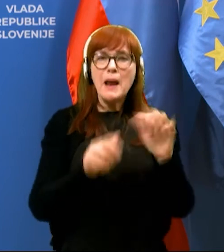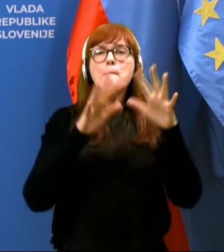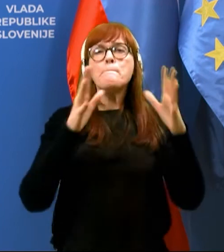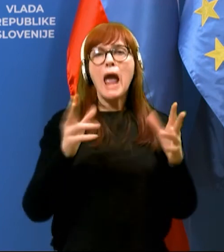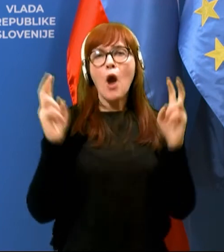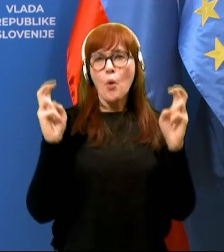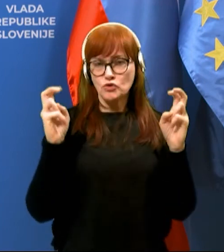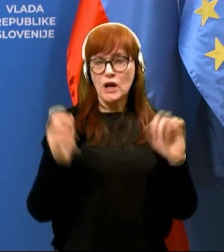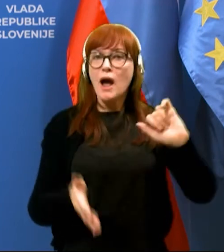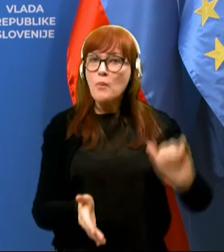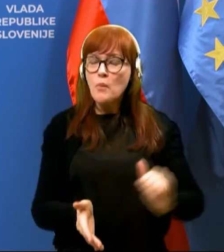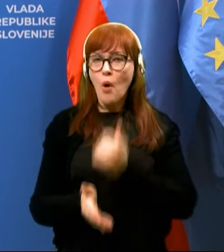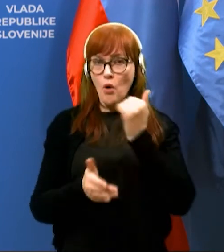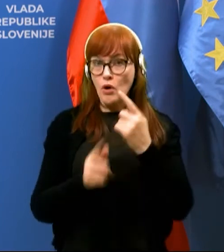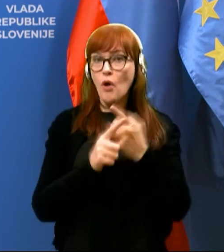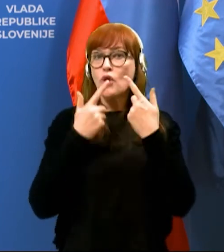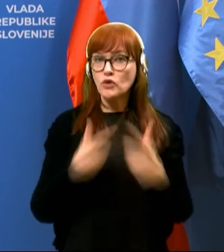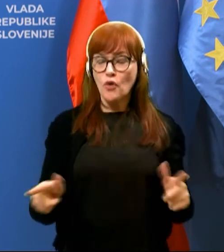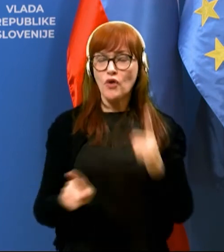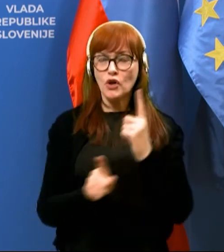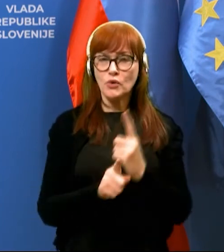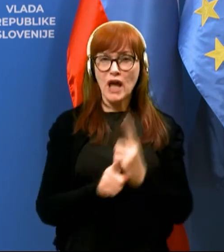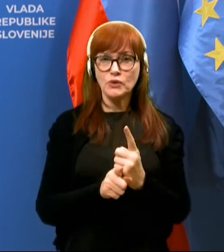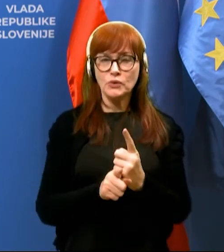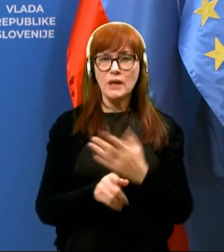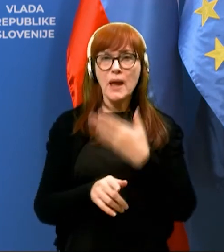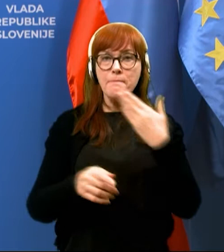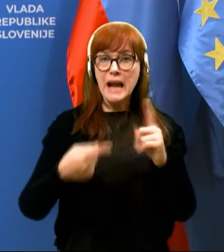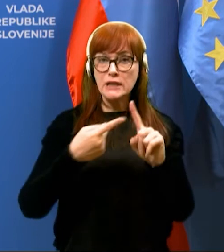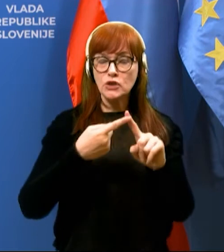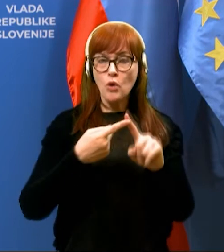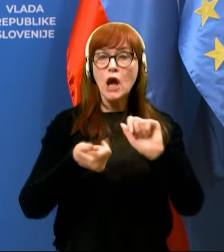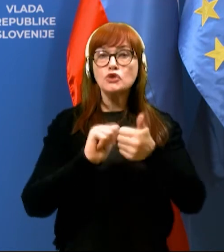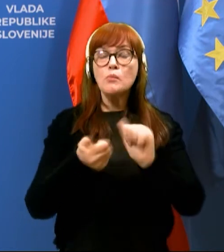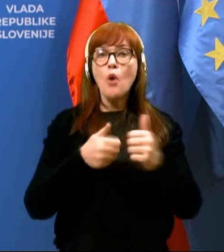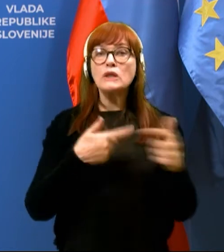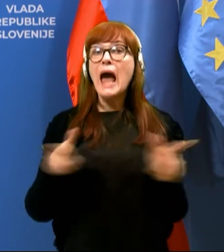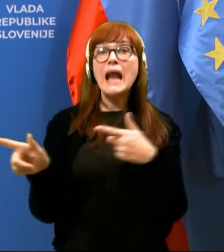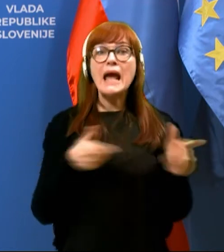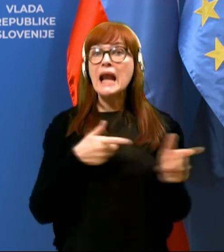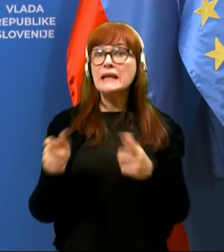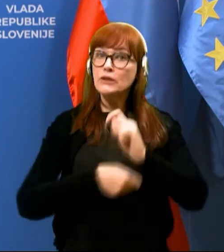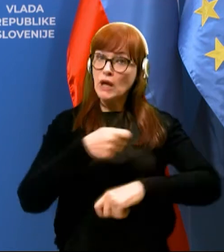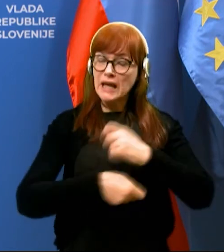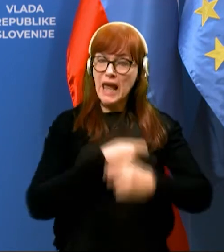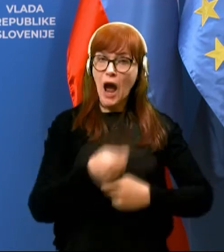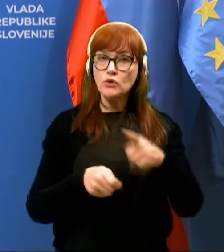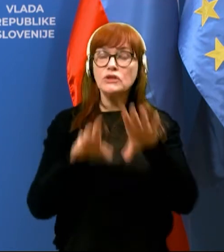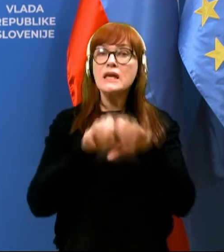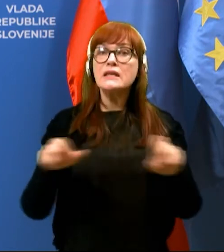Ponovno se seveda tudi dovoljuje brezkontaktna športna rekreativna dejavnost, ki se je